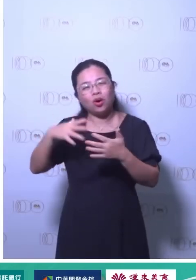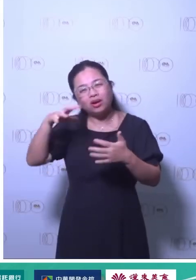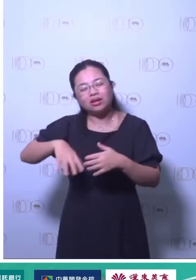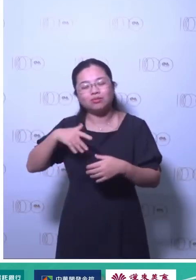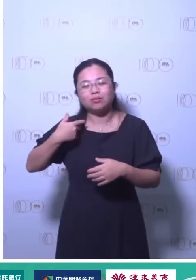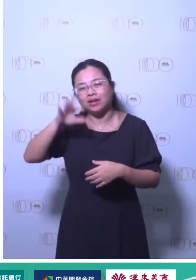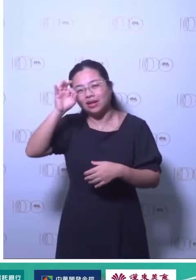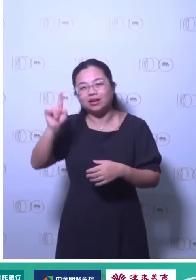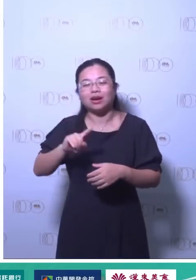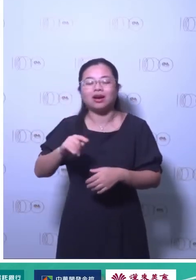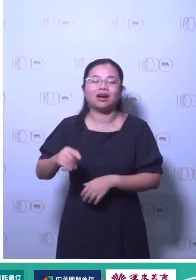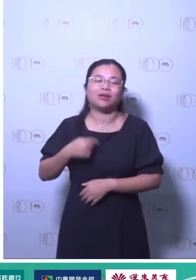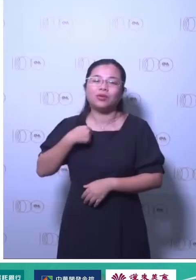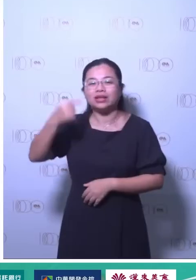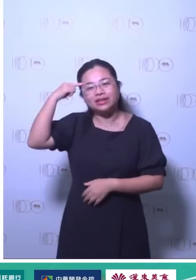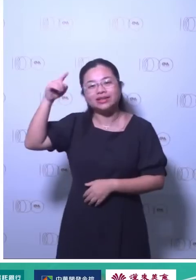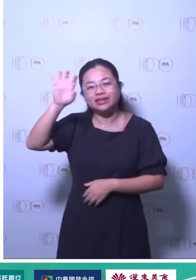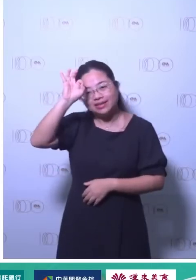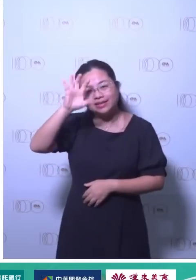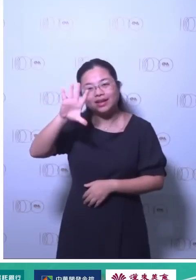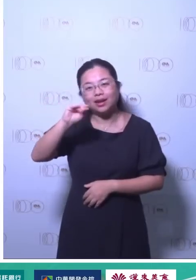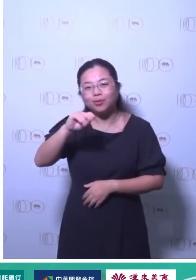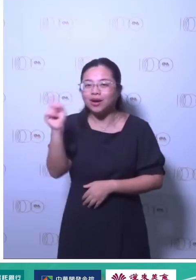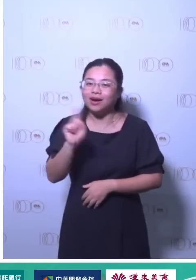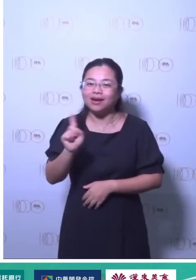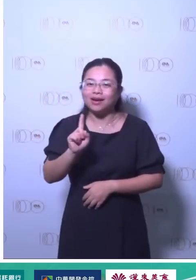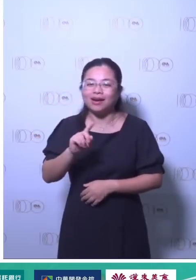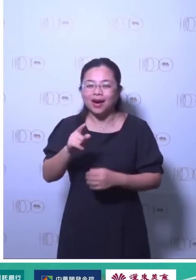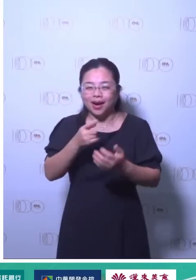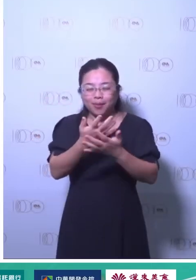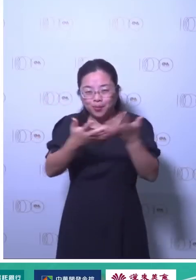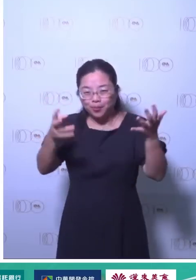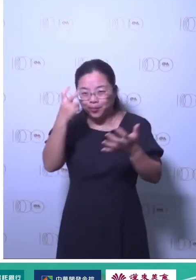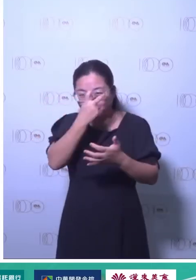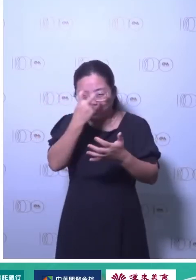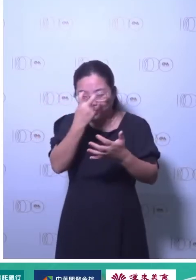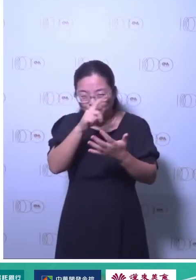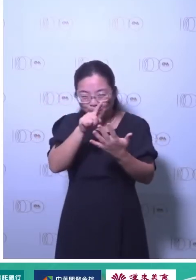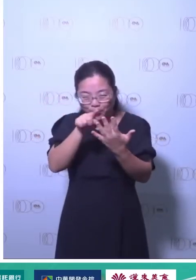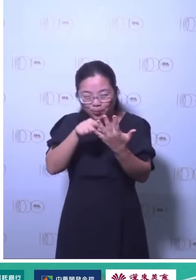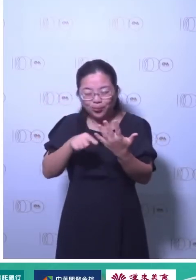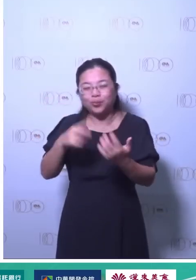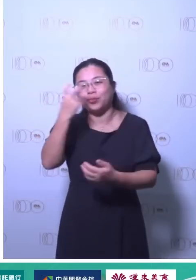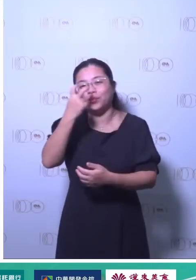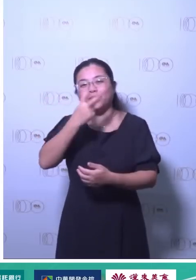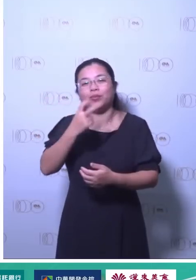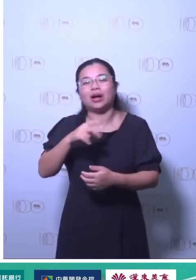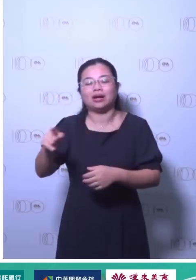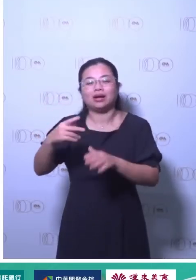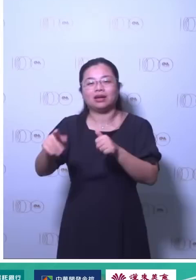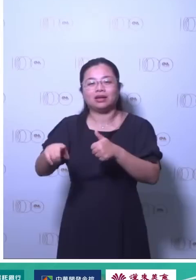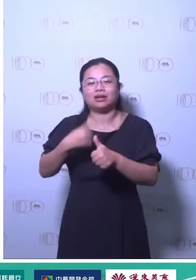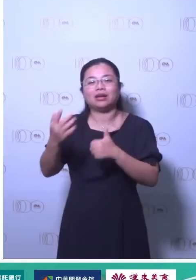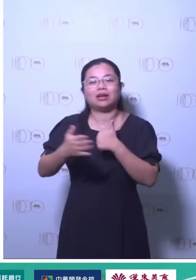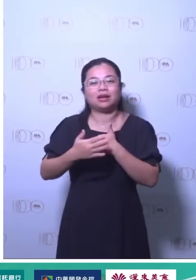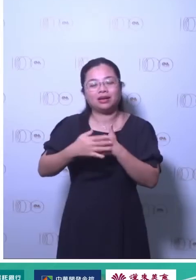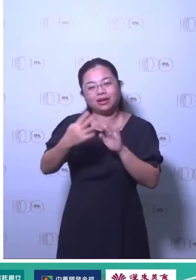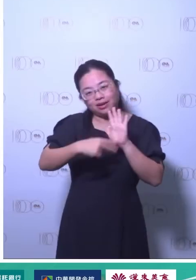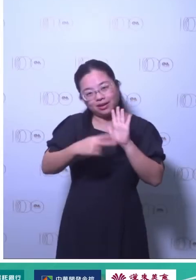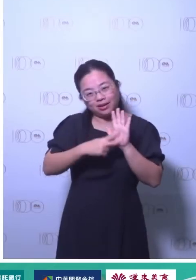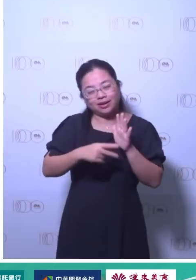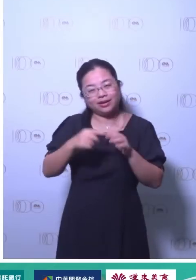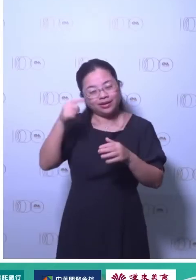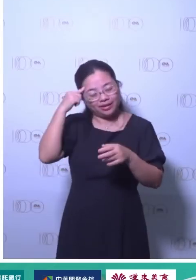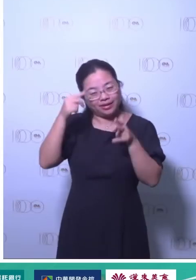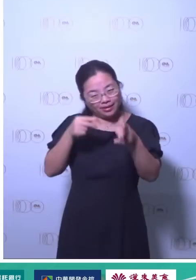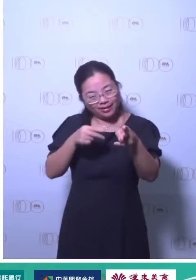结合AI前两天我自己试玩过很有趣你就是跟AI聊天聊天说有时候你看网站你也不知道你要看什么因为